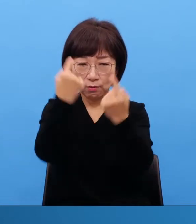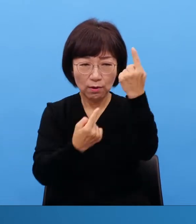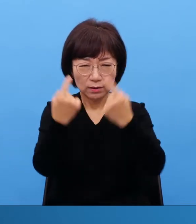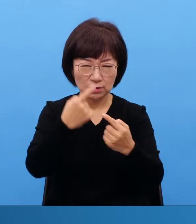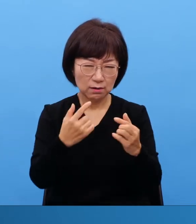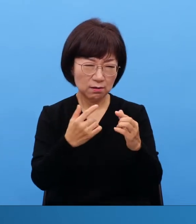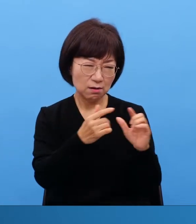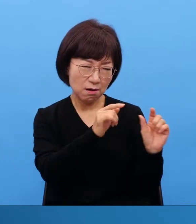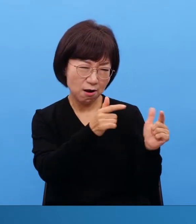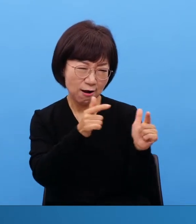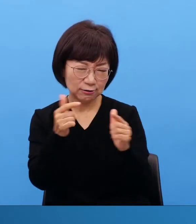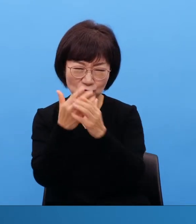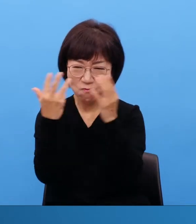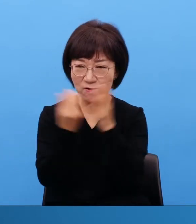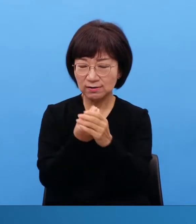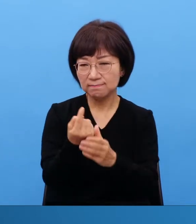게 아닙니다